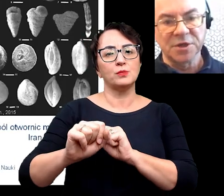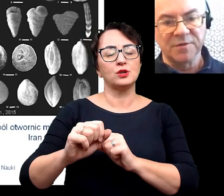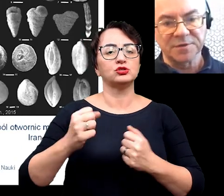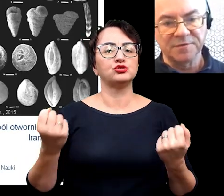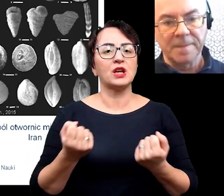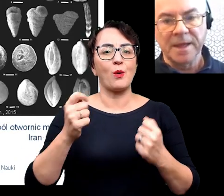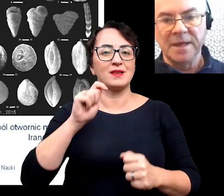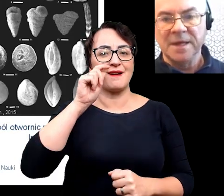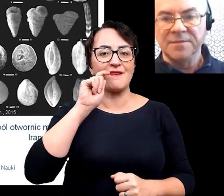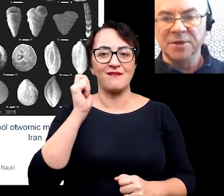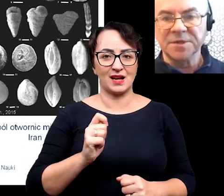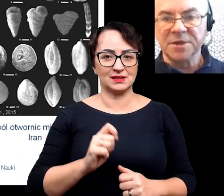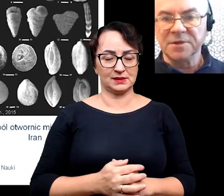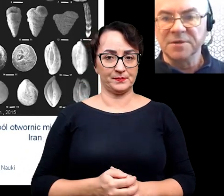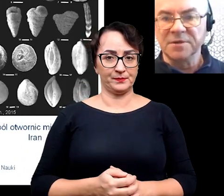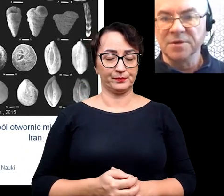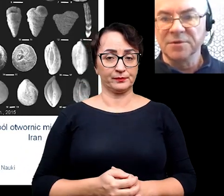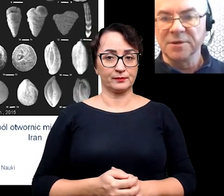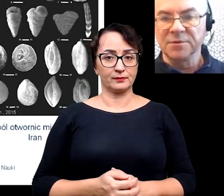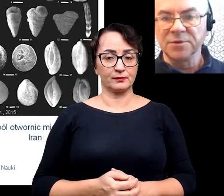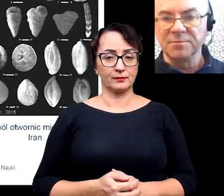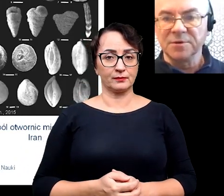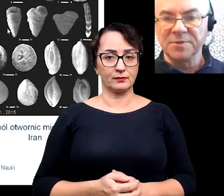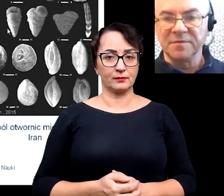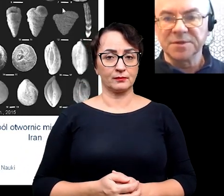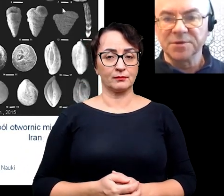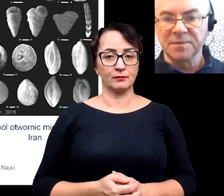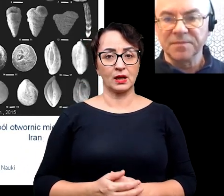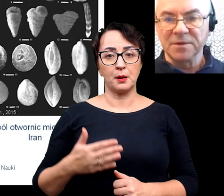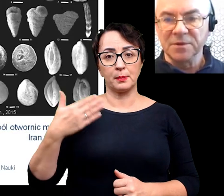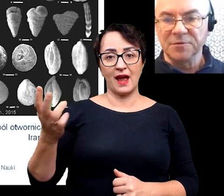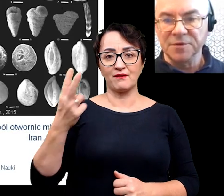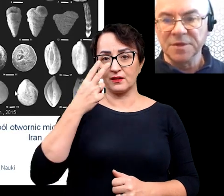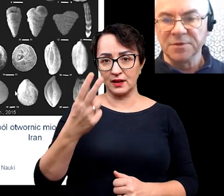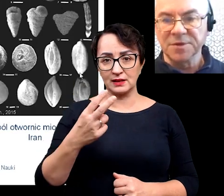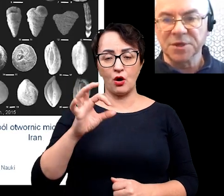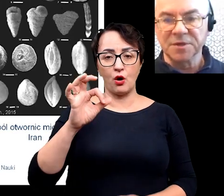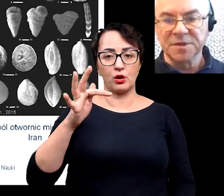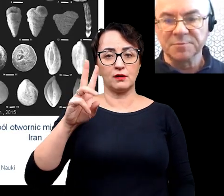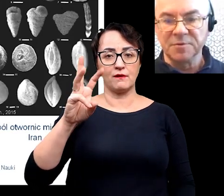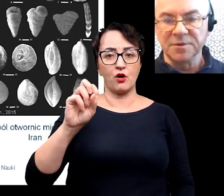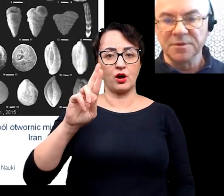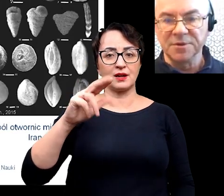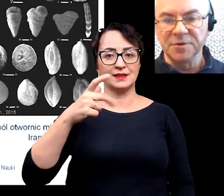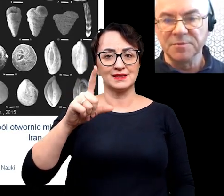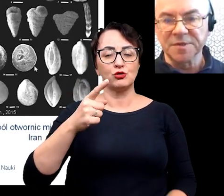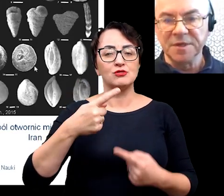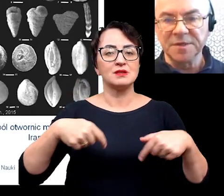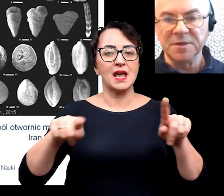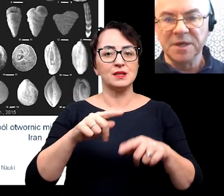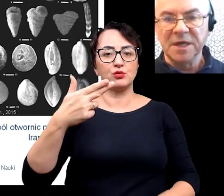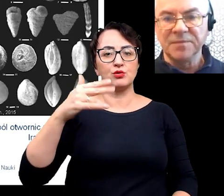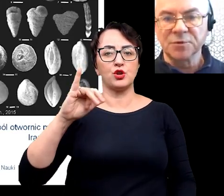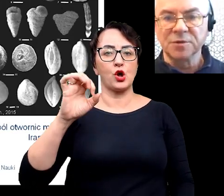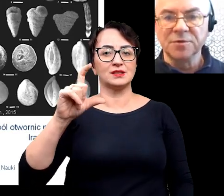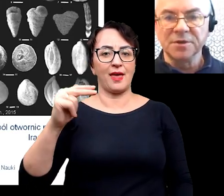działanie większości kwasów. Natomiast tak wyglądają tutaj po prawej stronie otwornice. To jest też taki zespół otwornic